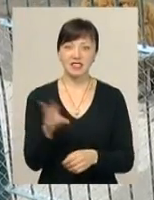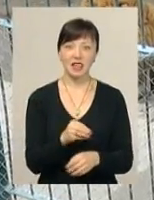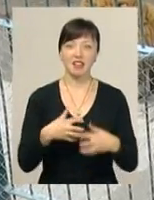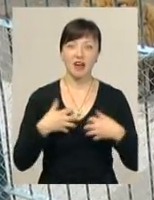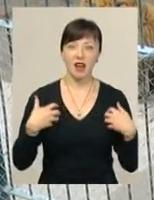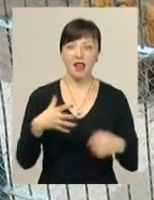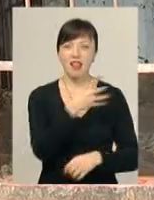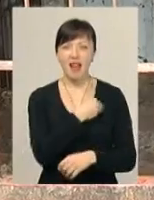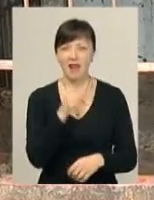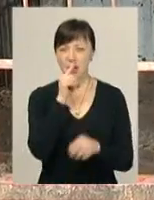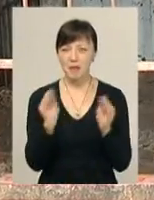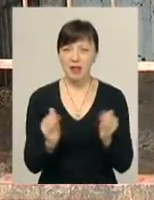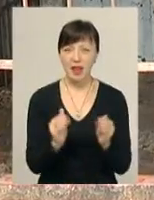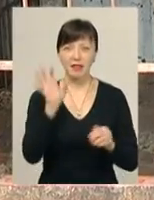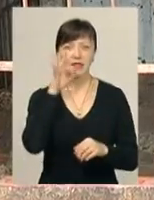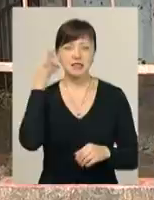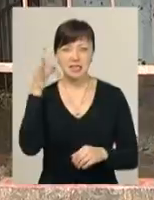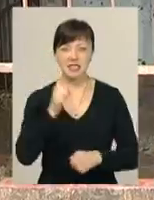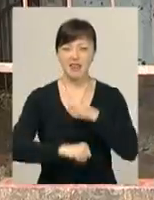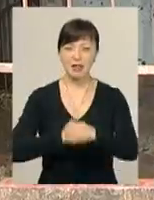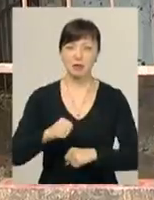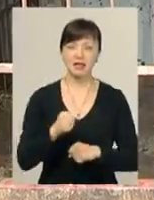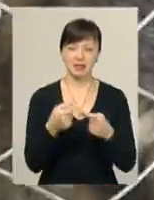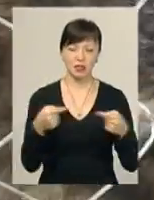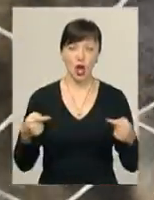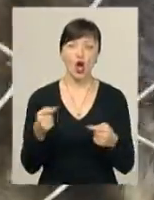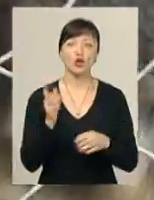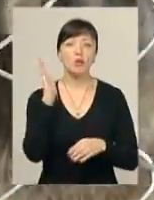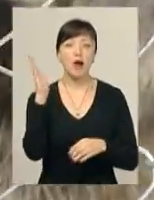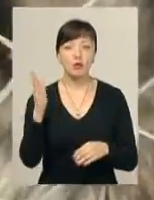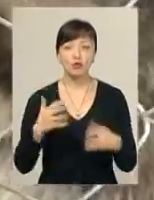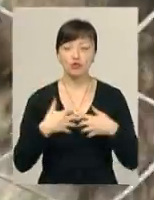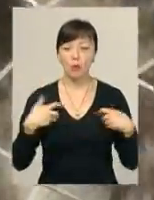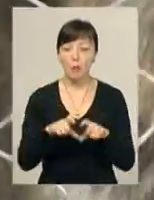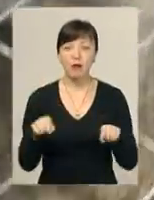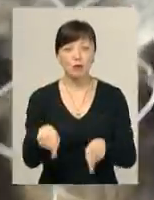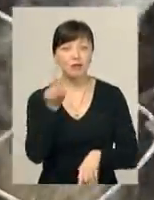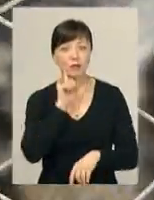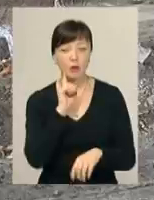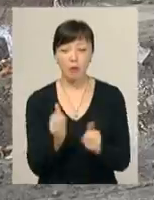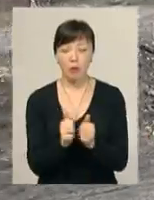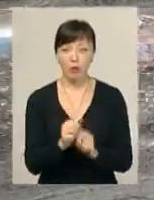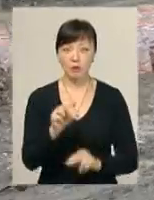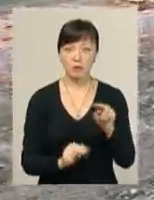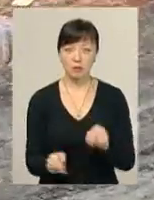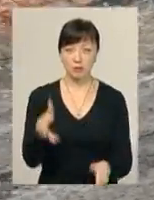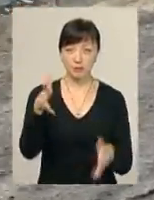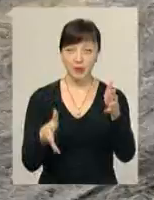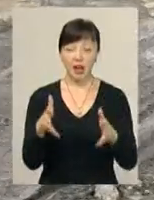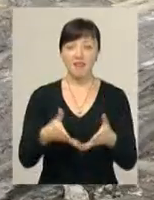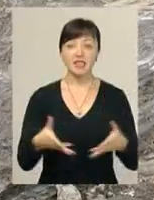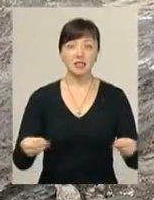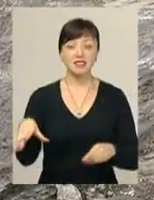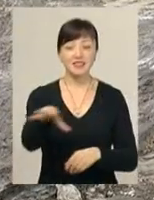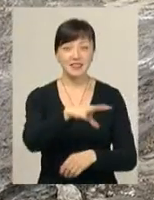левенят, лисиці, ведмідь, єноти, до майбутнього зоопарку. Бо його зоокуточок тут тимчасово. Поряд зводять котеджі і вже навісні